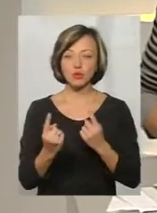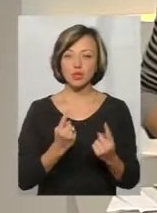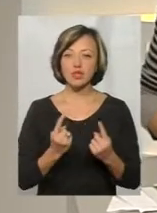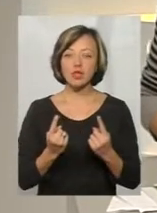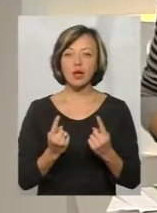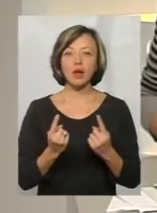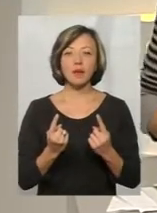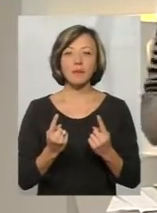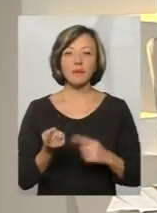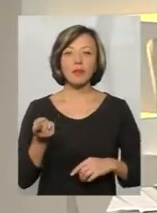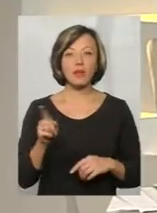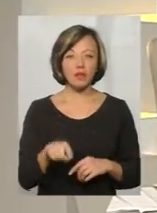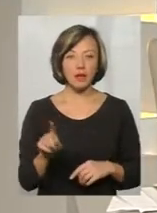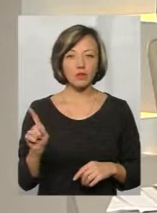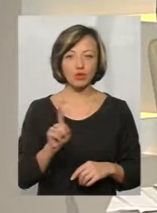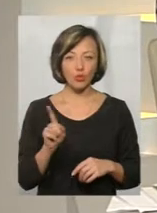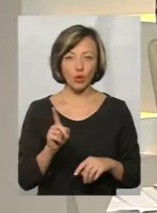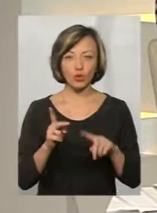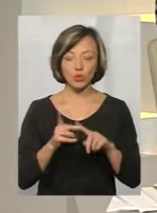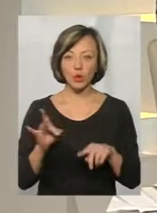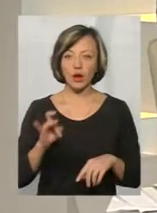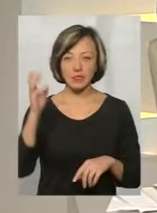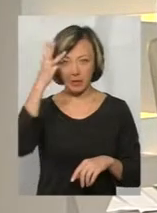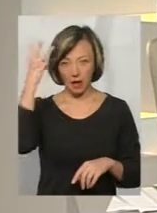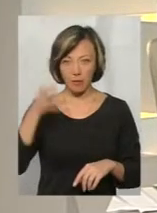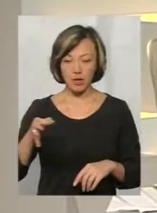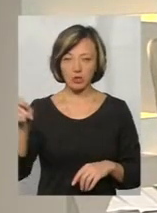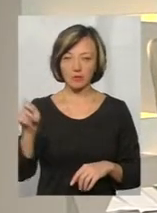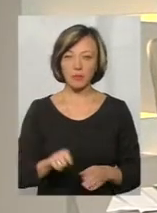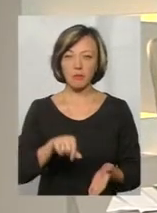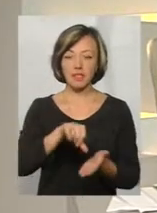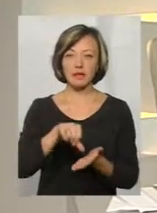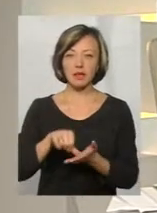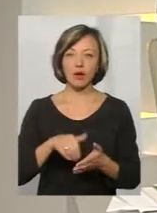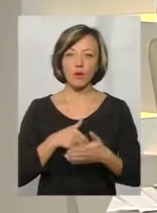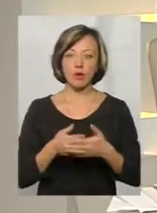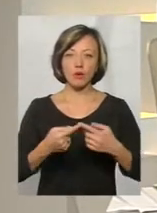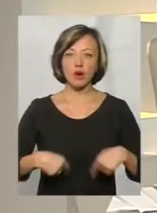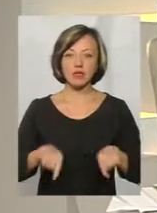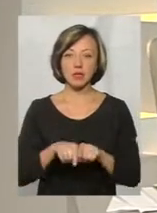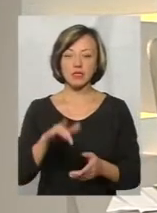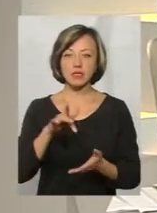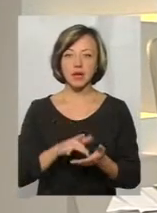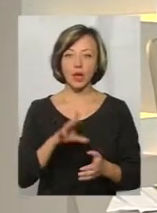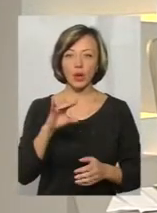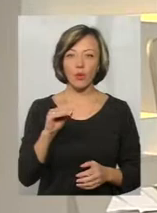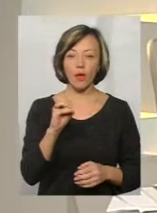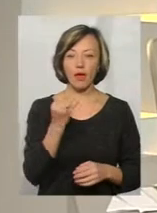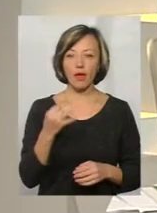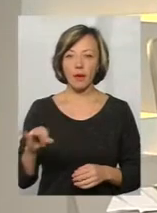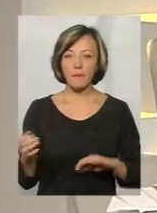стали те, що вдруг на Хмельниччину завітали представники громадської організації Центру ЮЕ, які